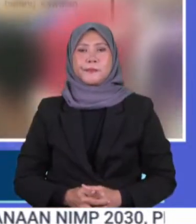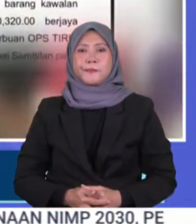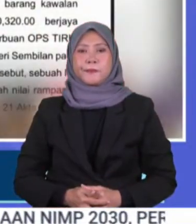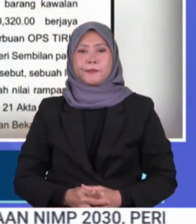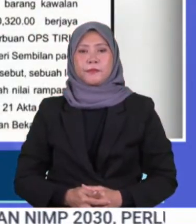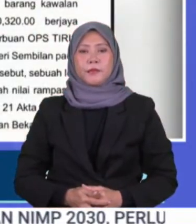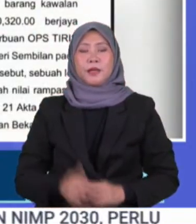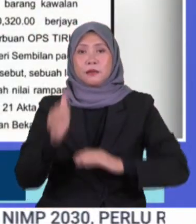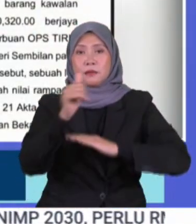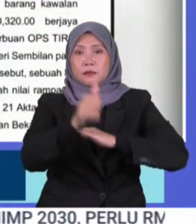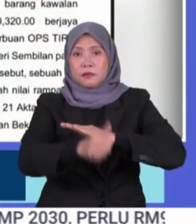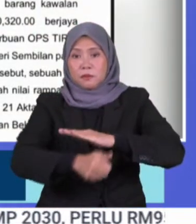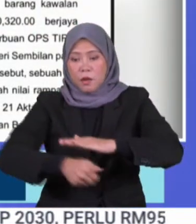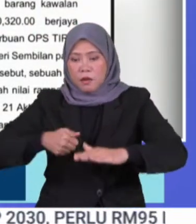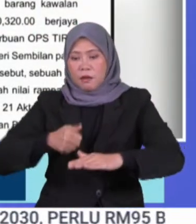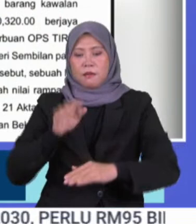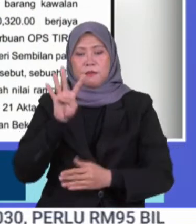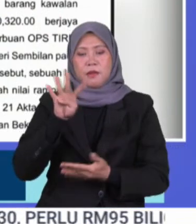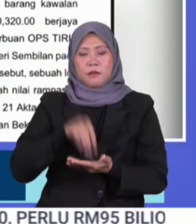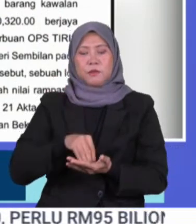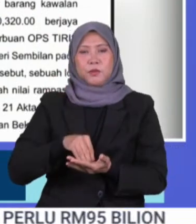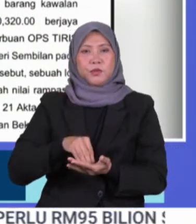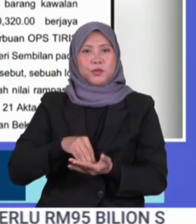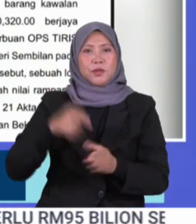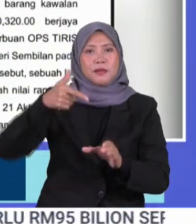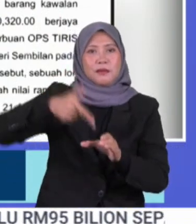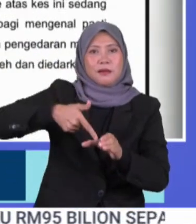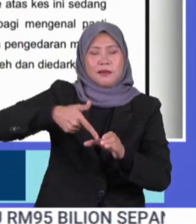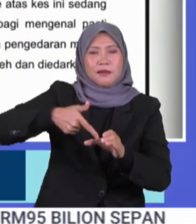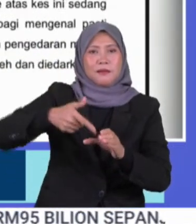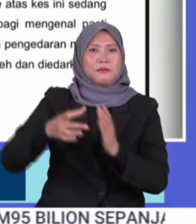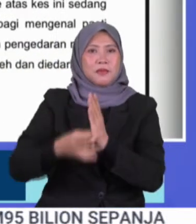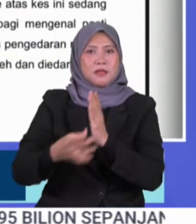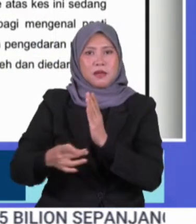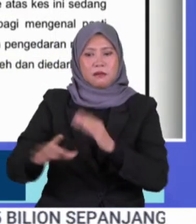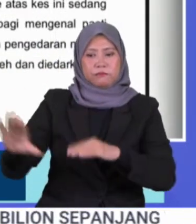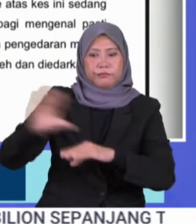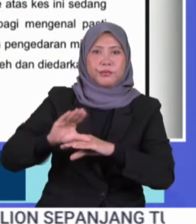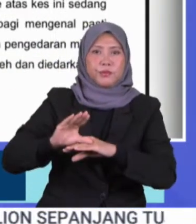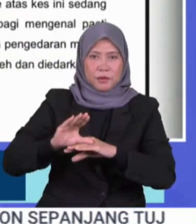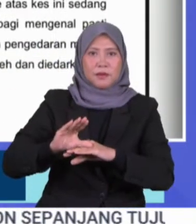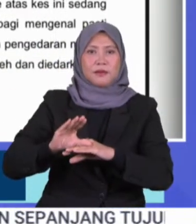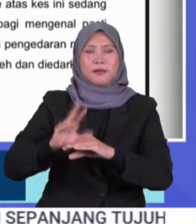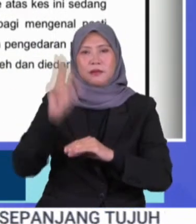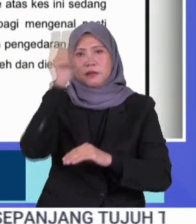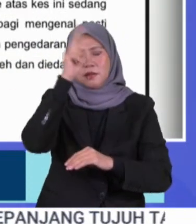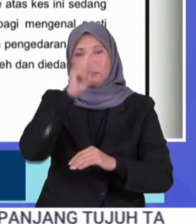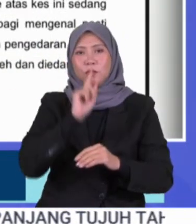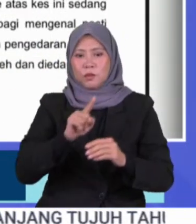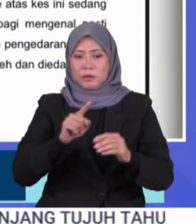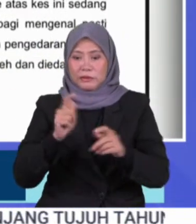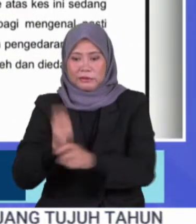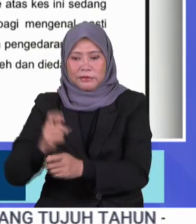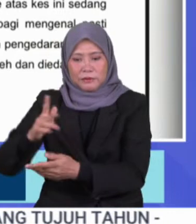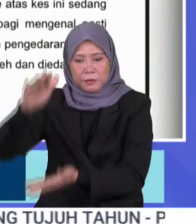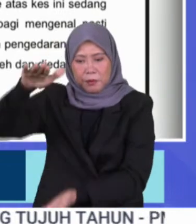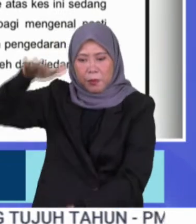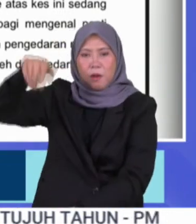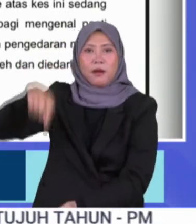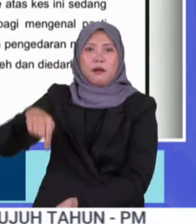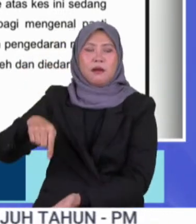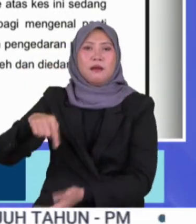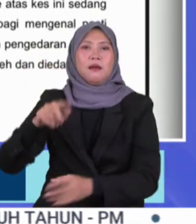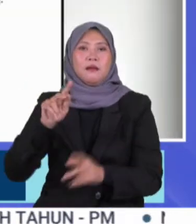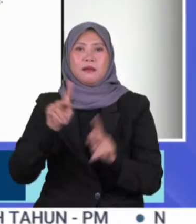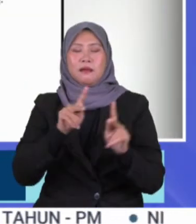Seludup lebih 4,000 liter diesel bersubsidi, sebuah premis tanpa nombor di Rantau Negeri Sembilan di